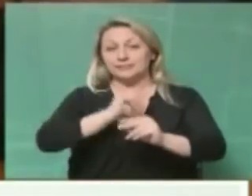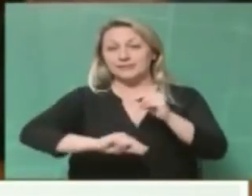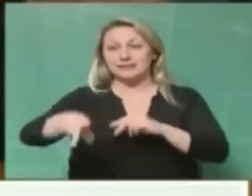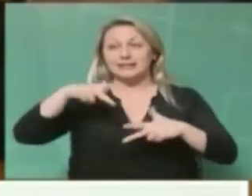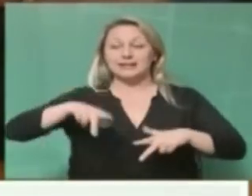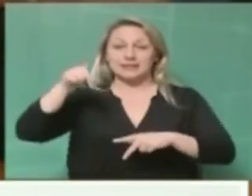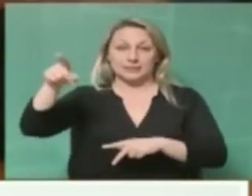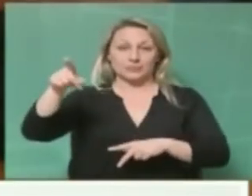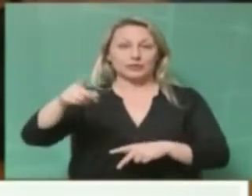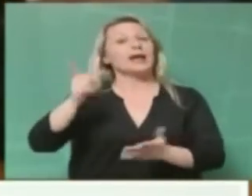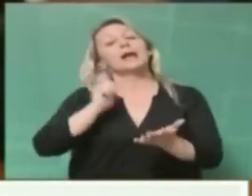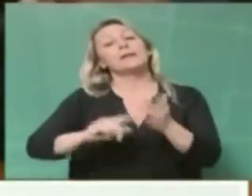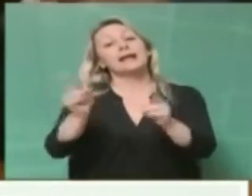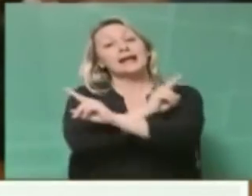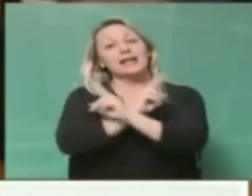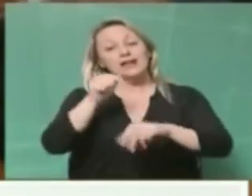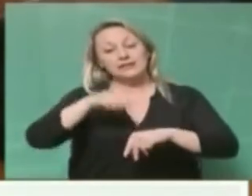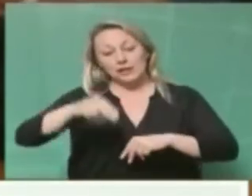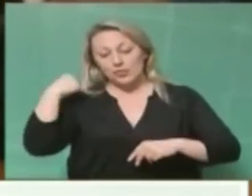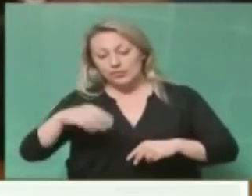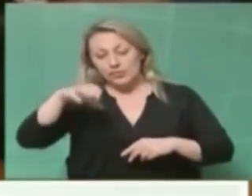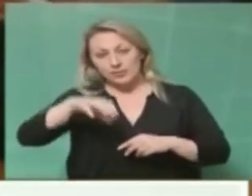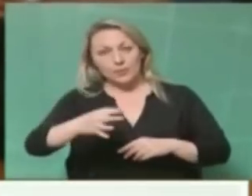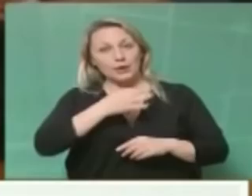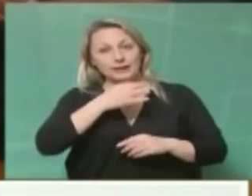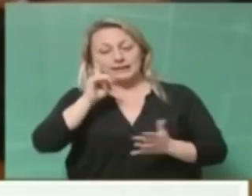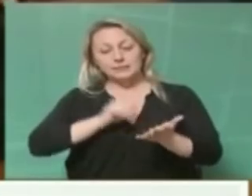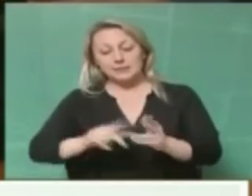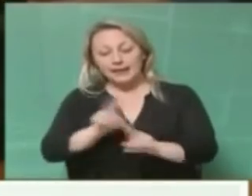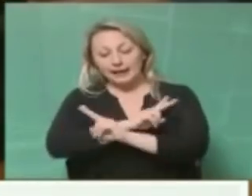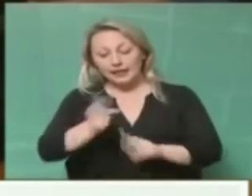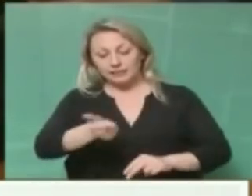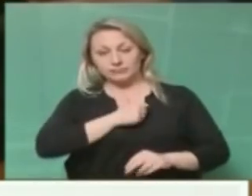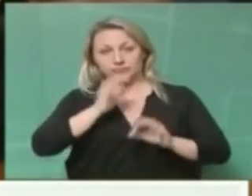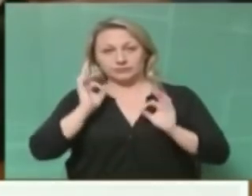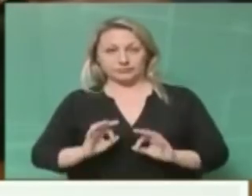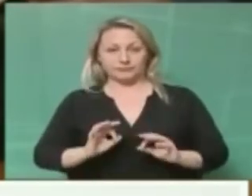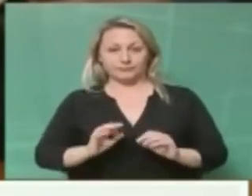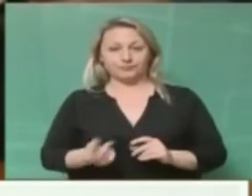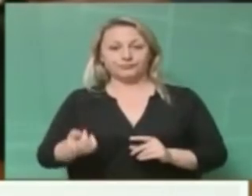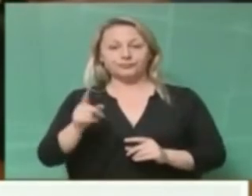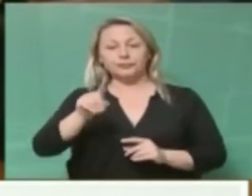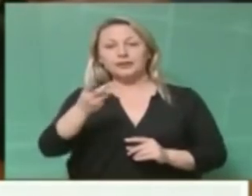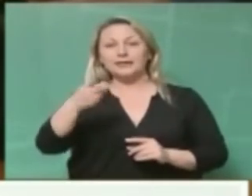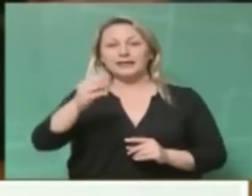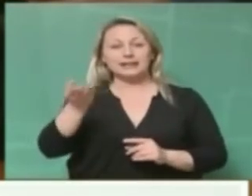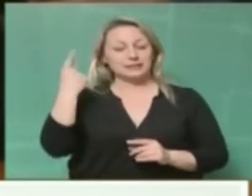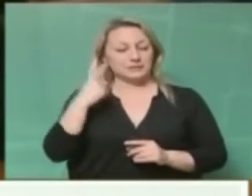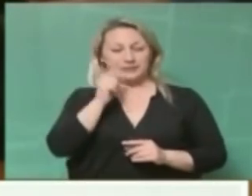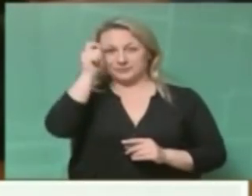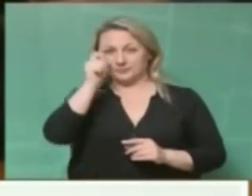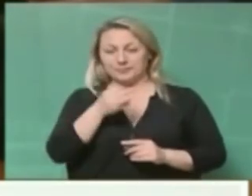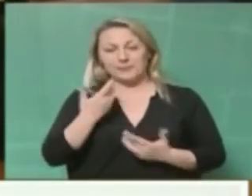υποτάσσονται σε άλλες υπηρεογές και στρατηγικές. Εμείς απαναλάβουμε τη θέση μας, αυτό που είχε πει και ο σύντροφος Οδελή στην προηγούμενη συζήτηση.